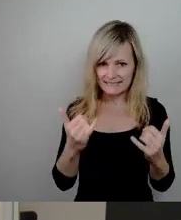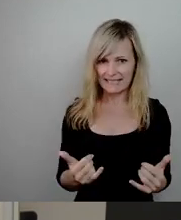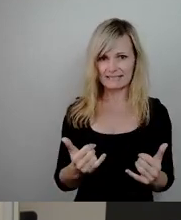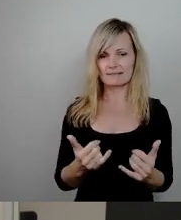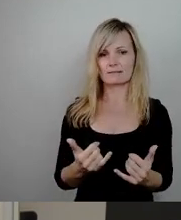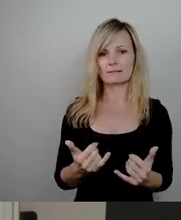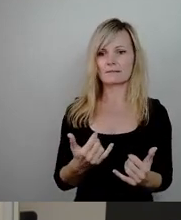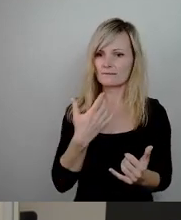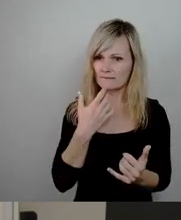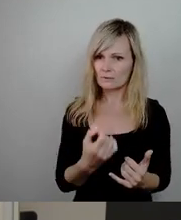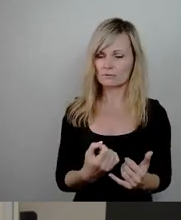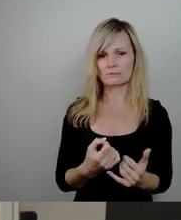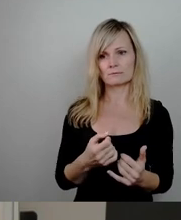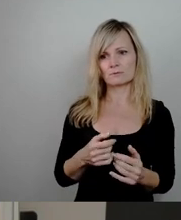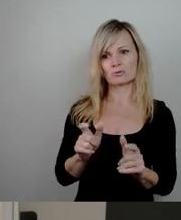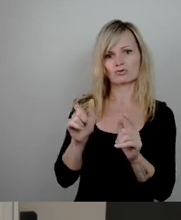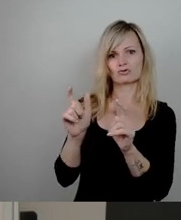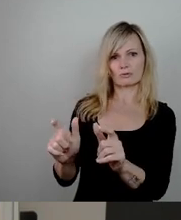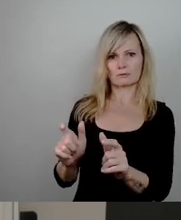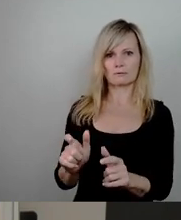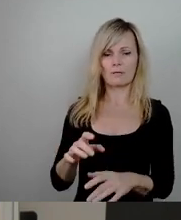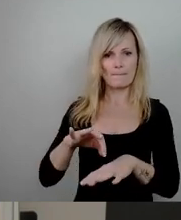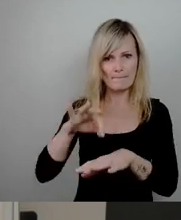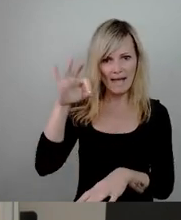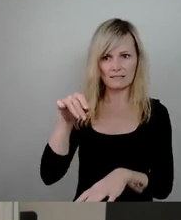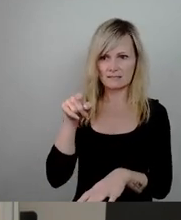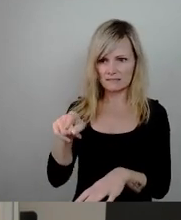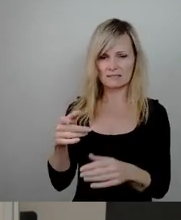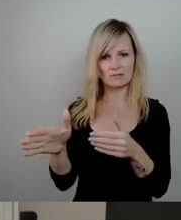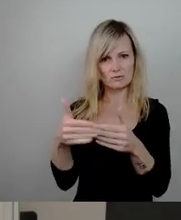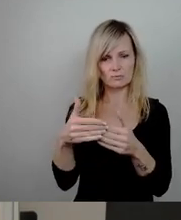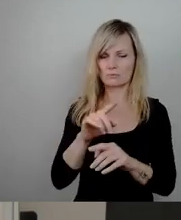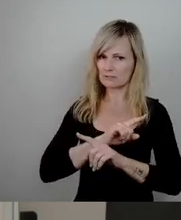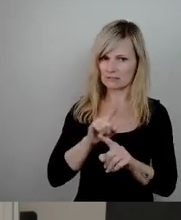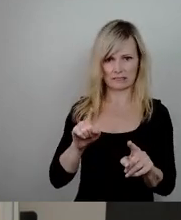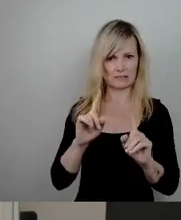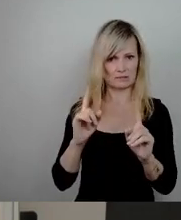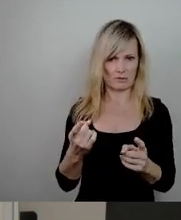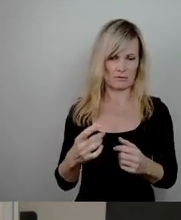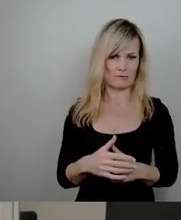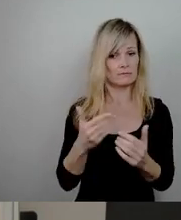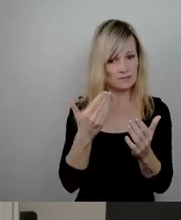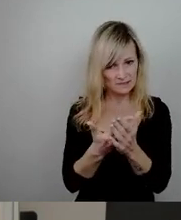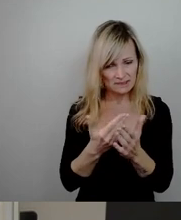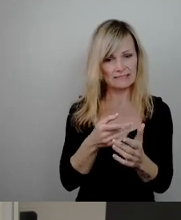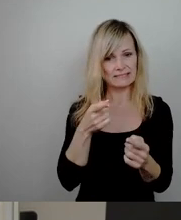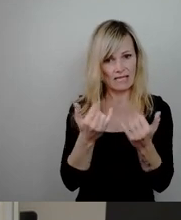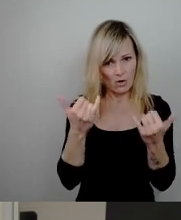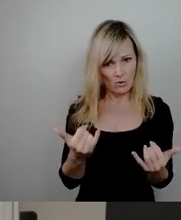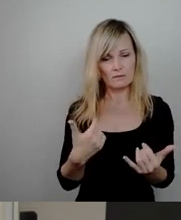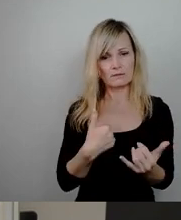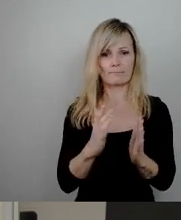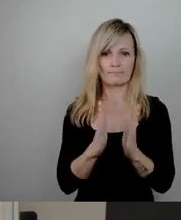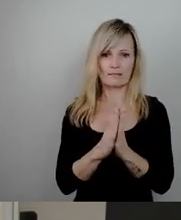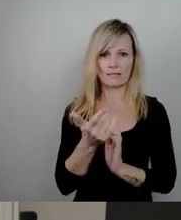dass das Bad im März geschlossen werden muss. Und darum geht es hier und heute und dafür bitte ich um Zustimmung.